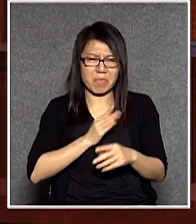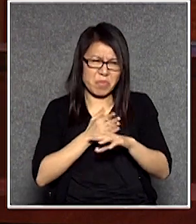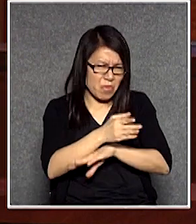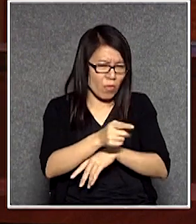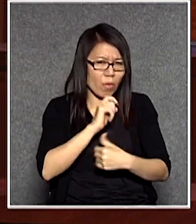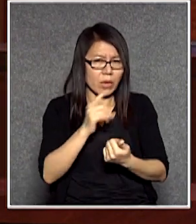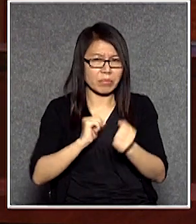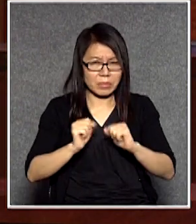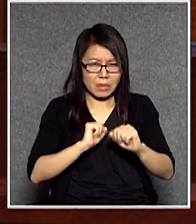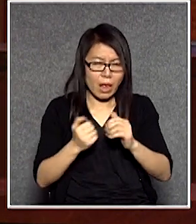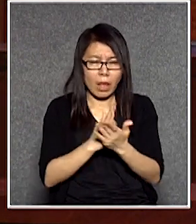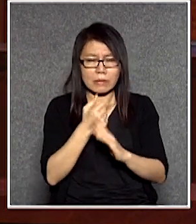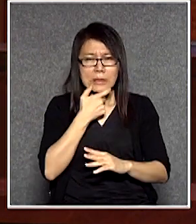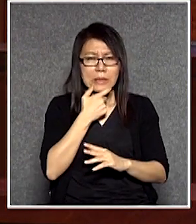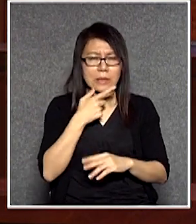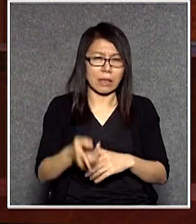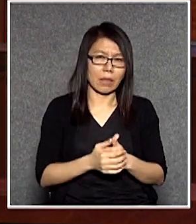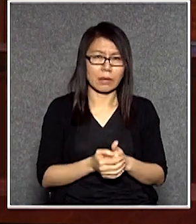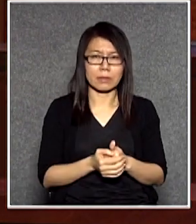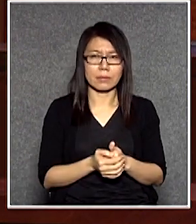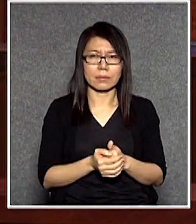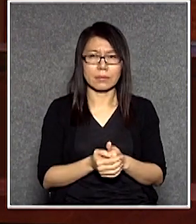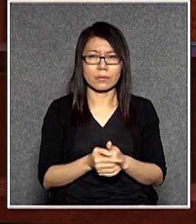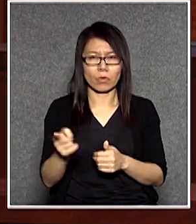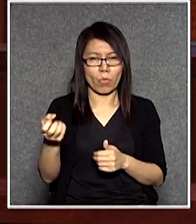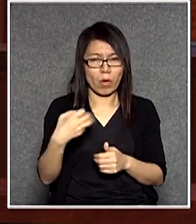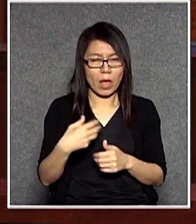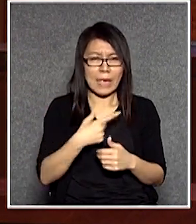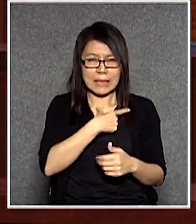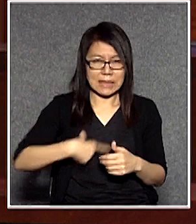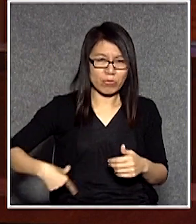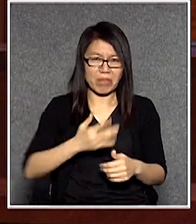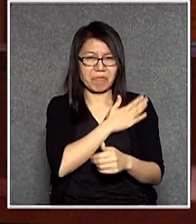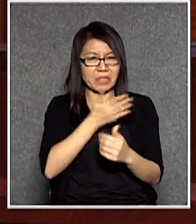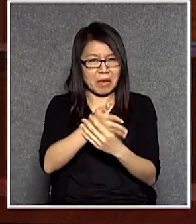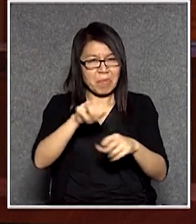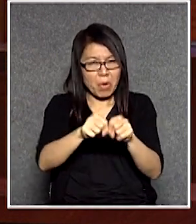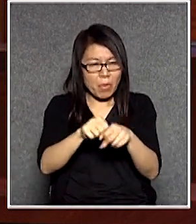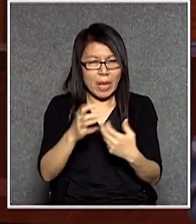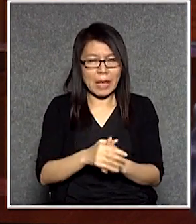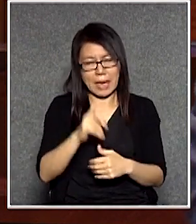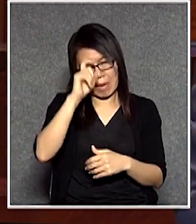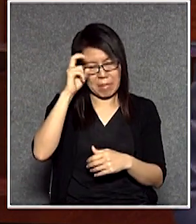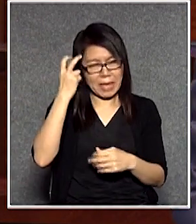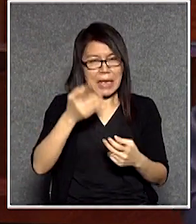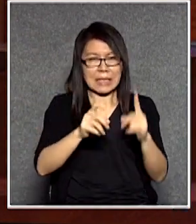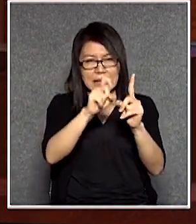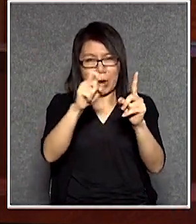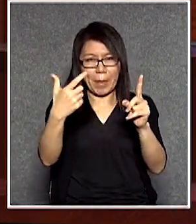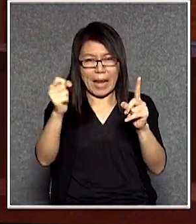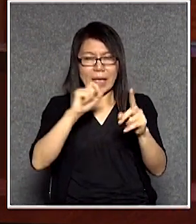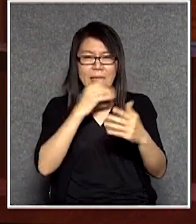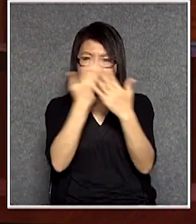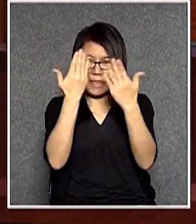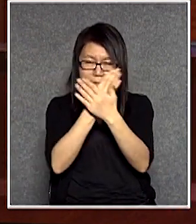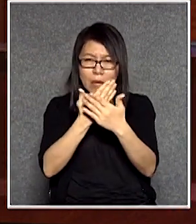還有好笑的他說議員是搞破壞然後他想起八十年代有出電視劇他又不